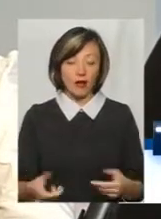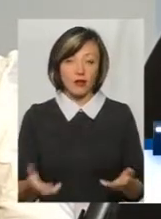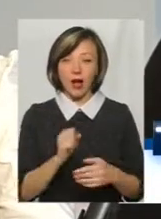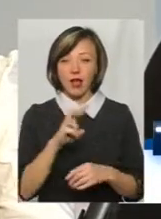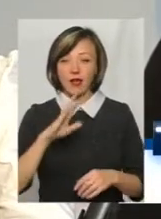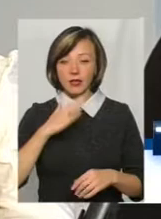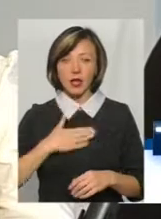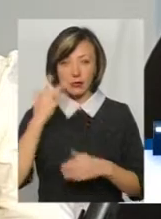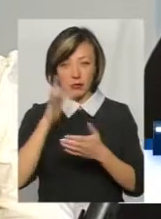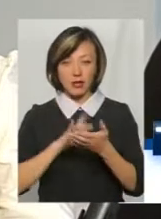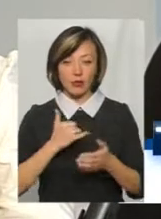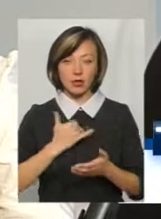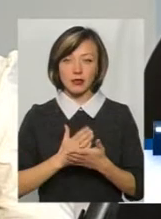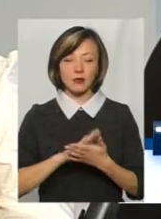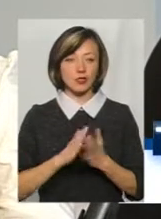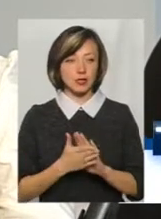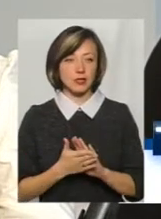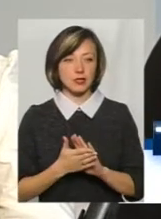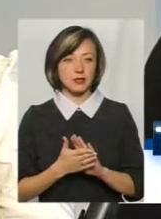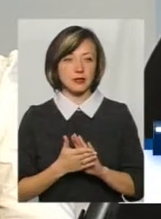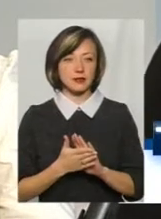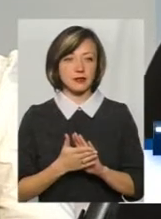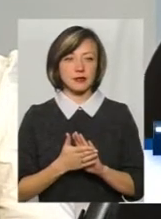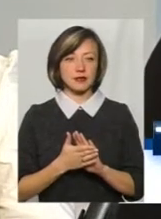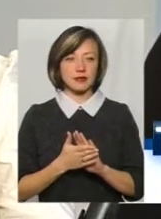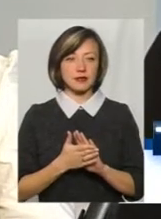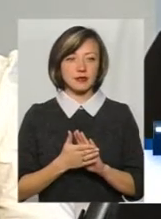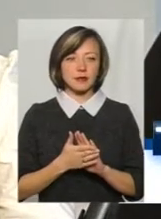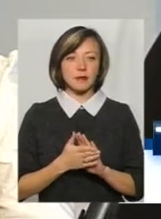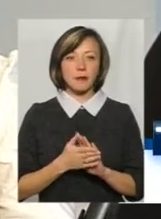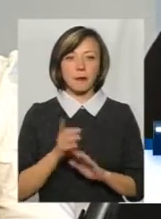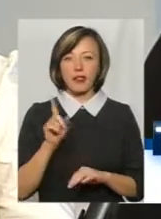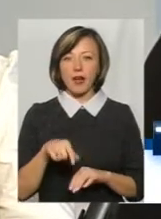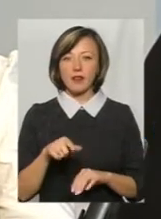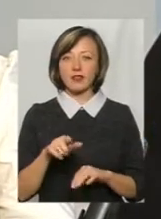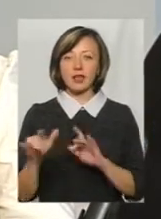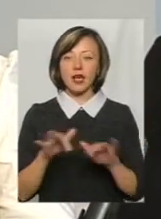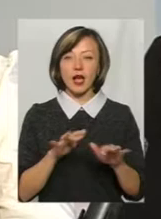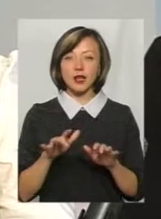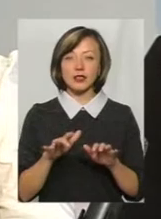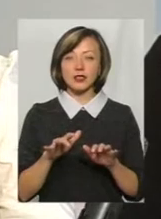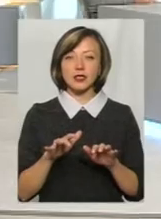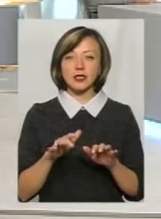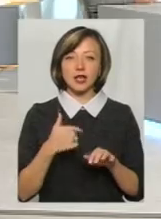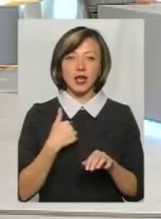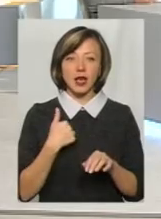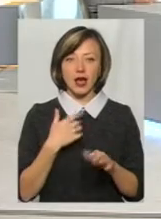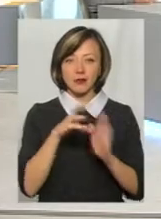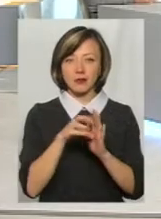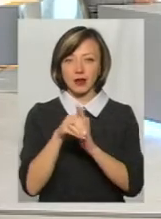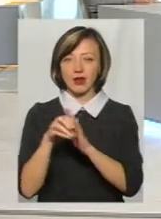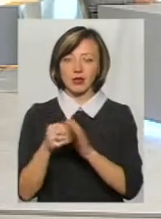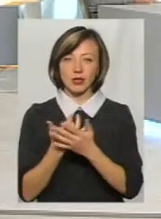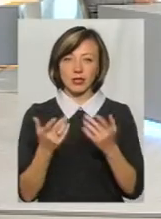наша мета, в нас є певні позиції, які ми заявляємо. І все. Навіть діяльність мовим Русі, чесно, мені вже кілька разів закидало, що я до різних партій причетний.